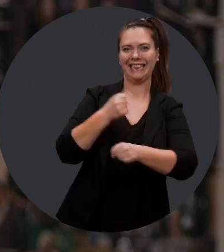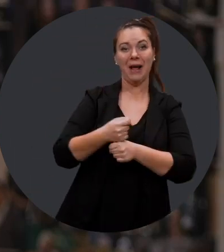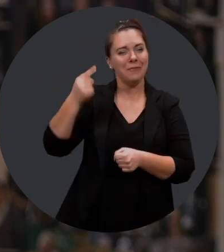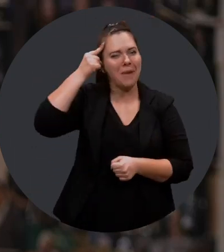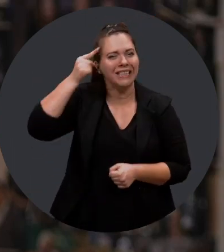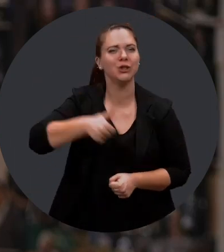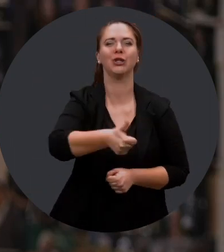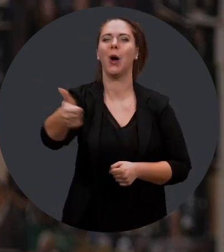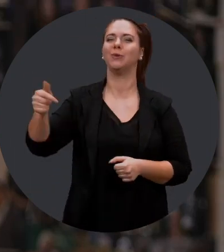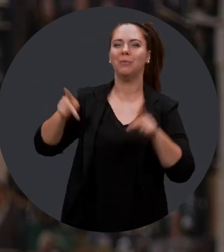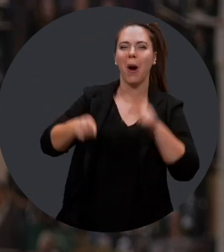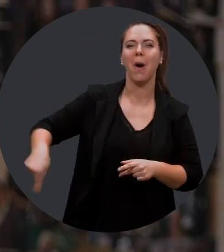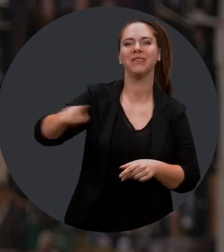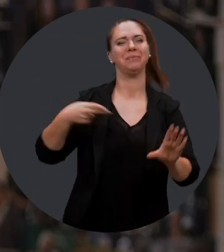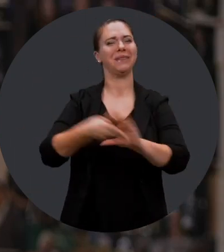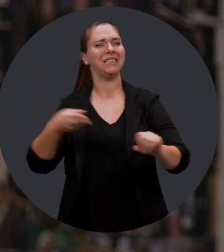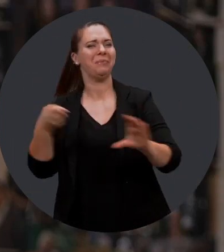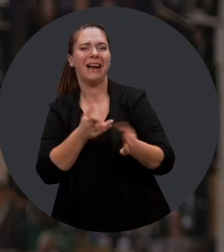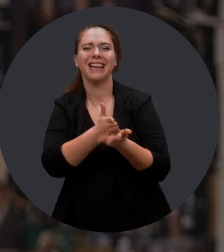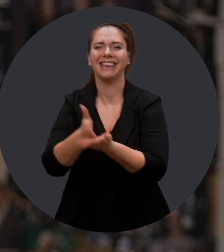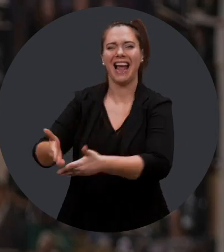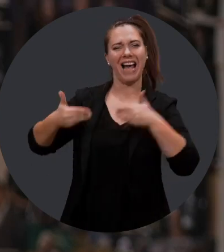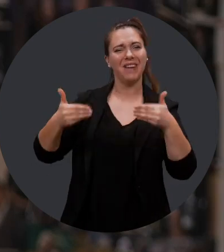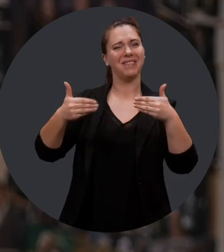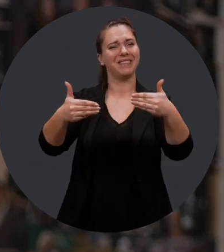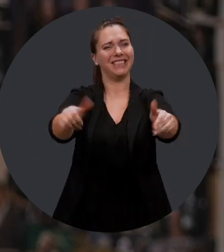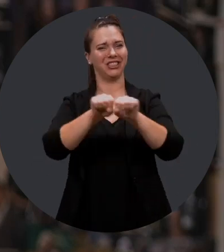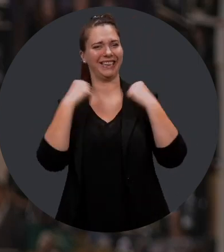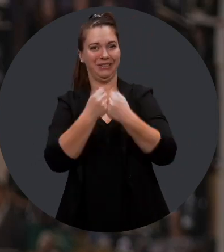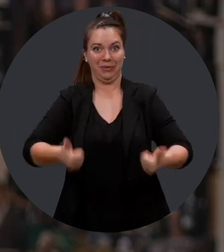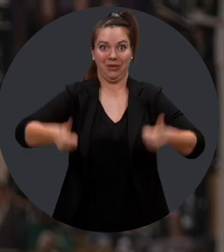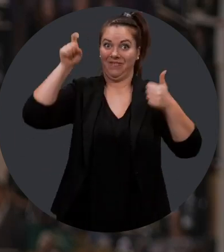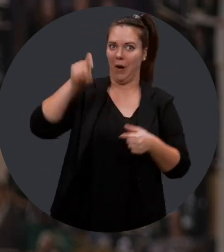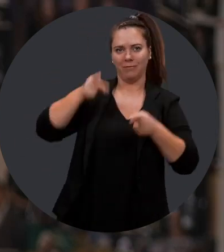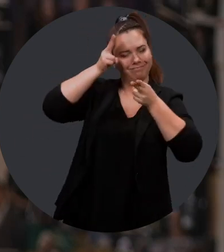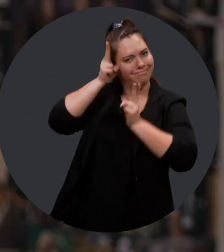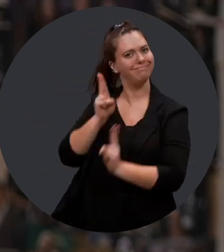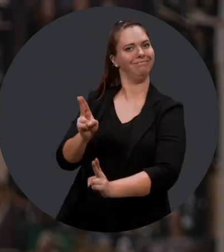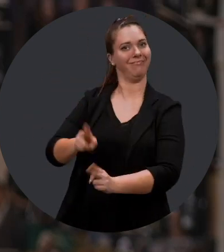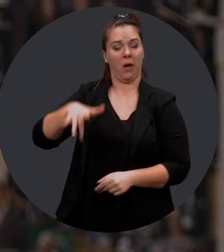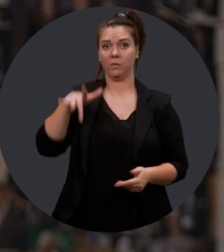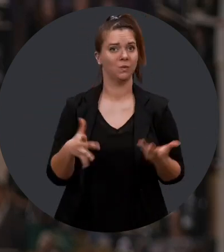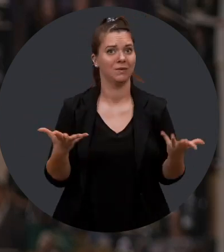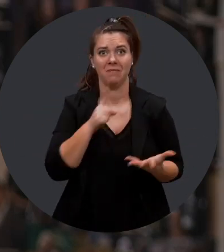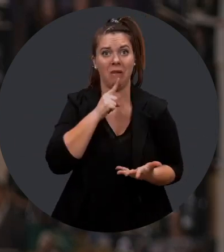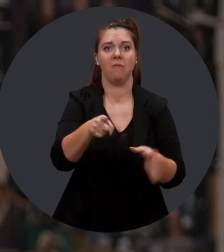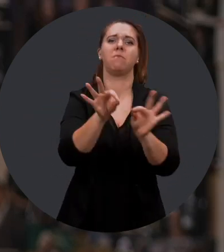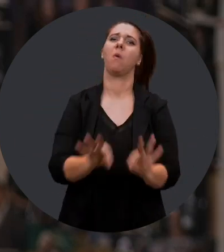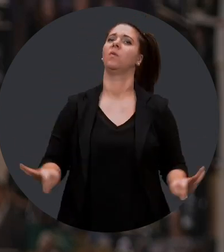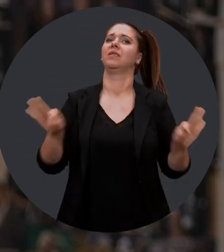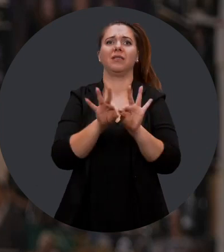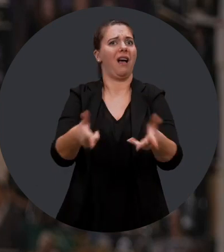Cette année, plus que jamais, le travail des gens qui pensent aux autres, qui les aident, qui font avancer la société, se doit d'être